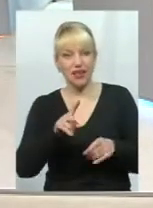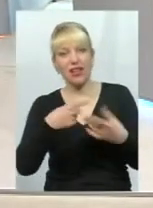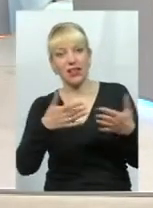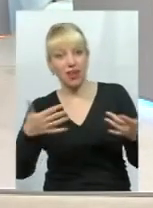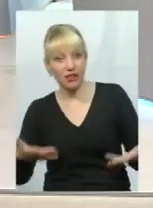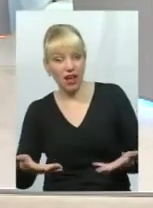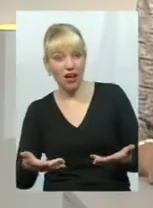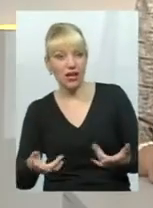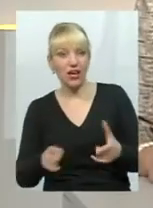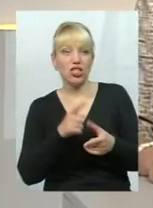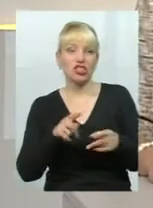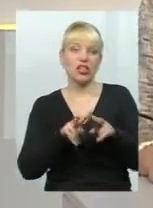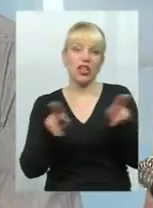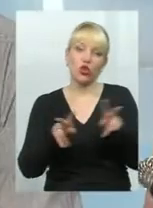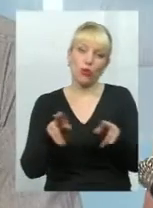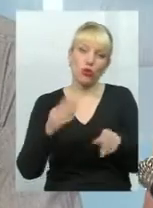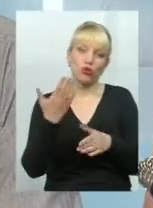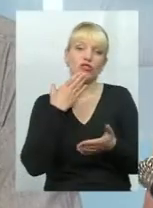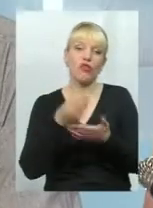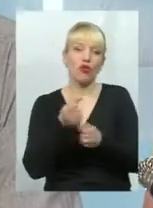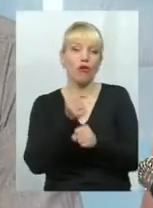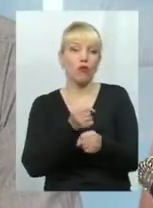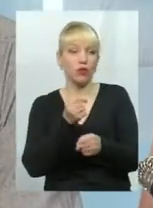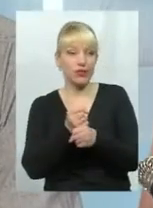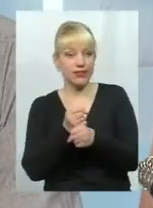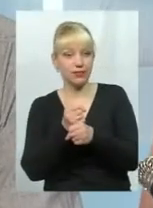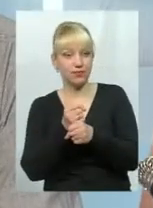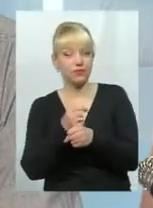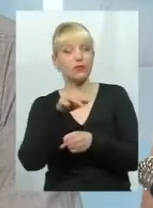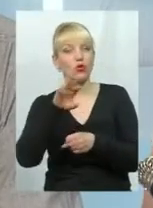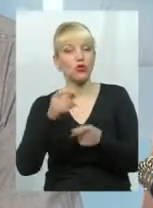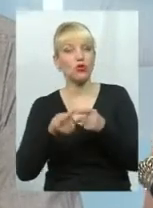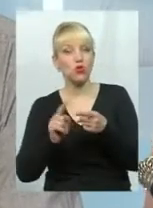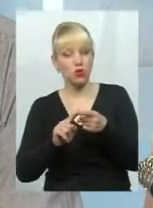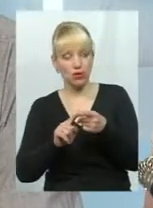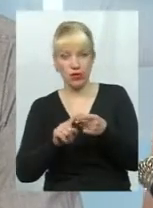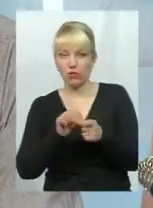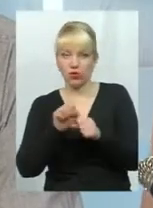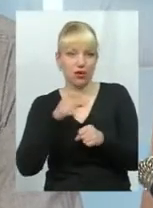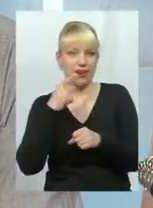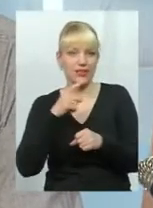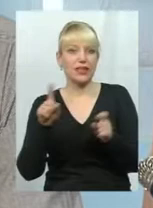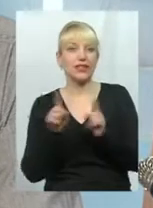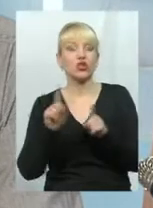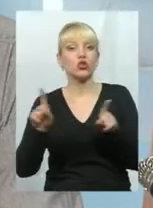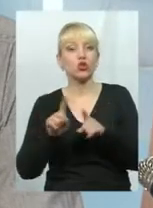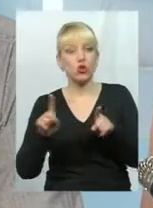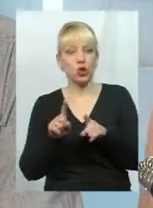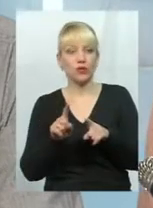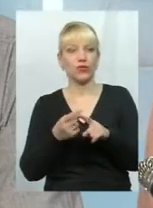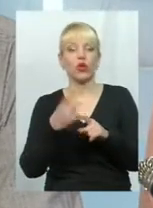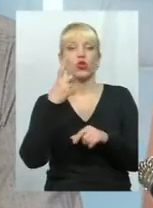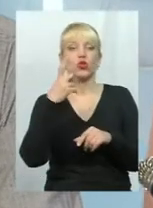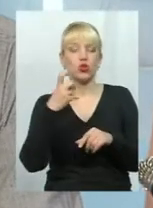і так далі. Чи не дублюють вони свої функції? То в цьому ключі не можна казати, що 100 з